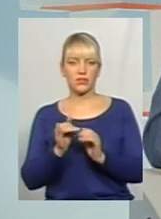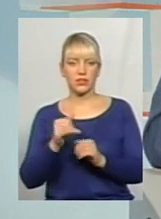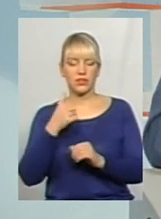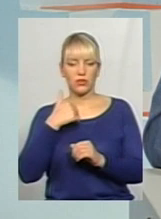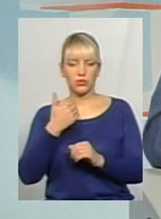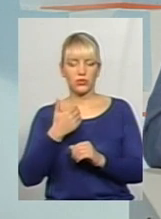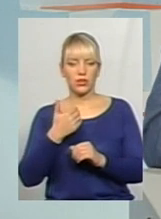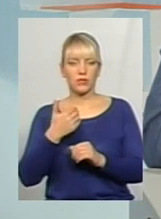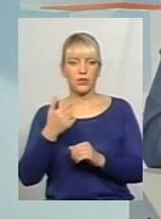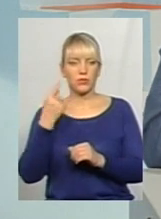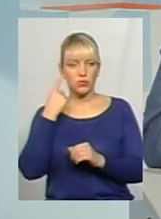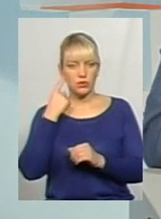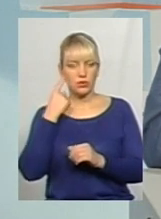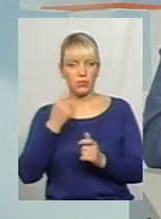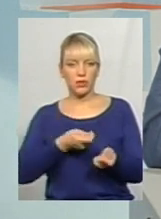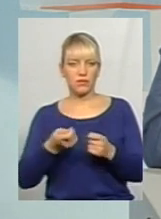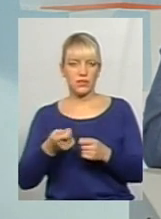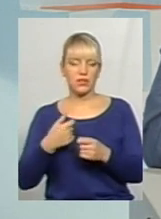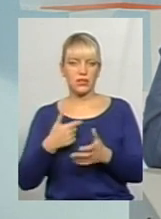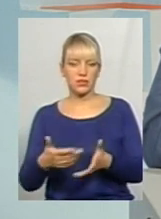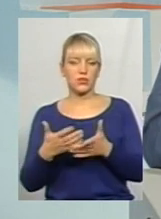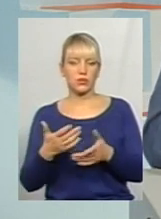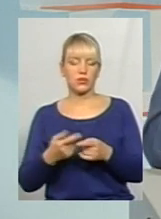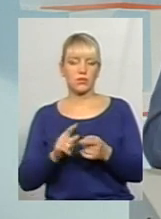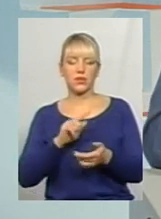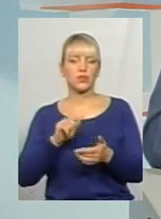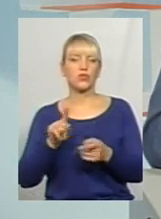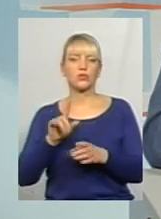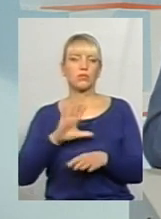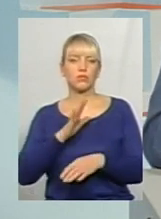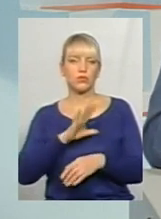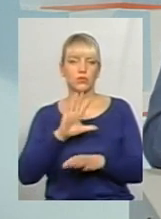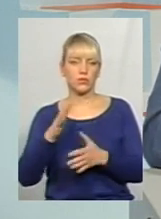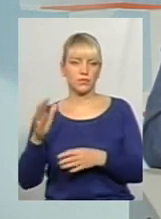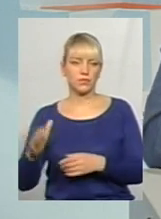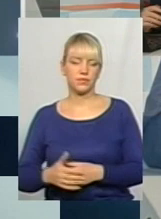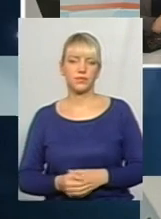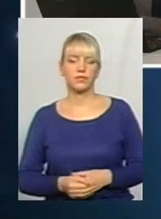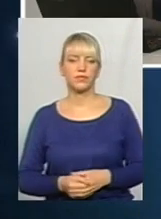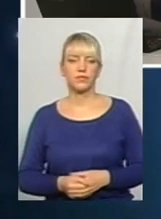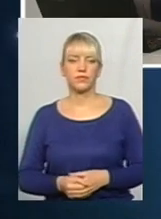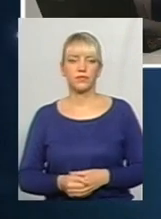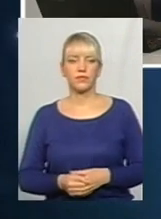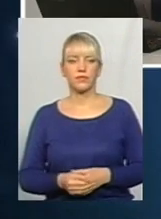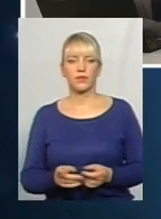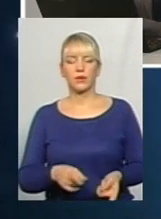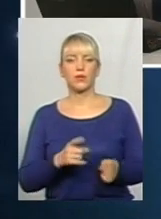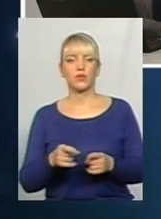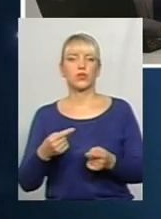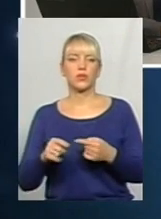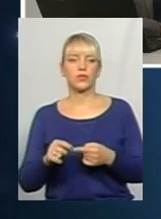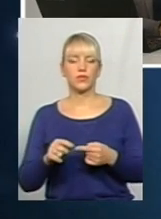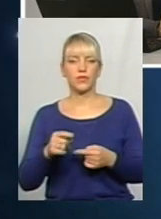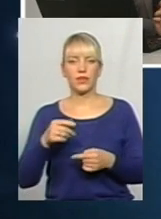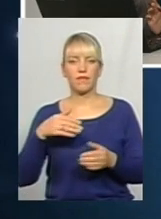викличу перевізника і я з'ясую дане питання, що там відбулося в даний період. Добре, тоді ми переходимо до наступного